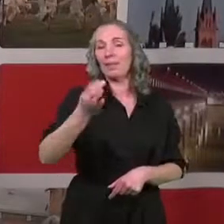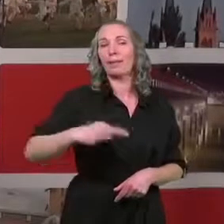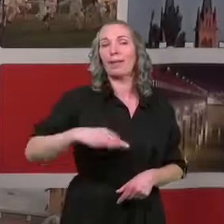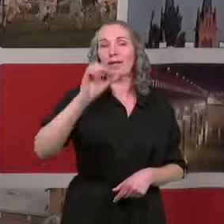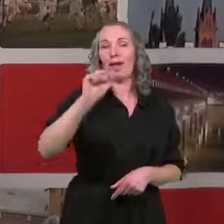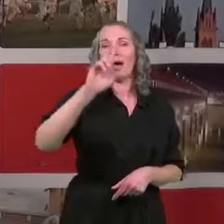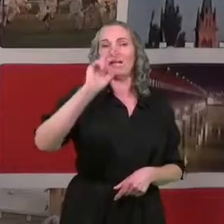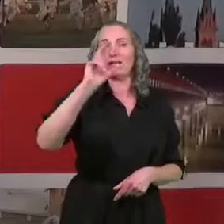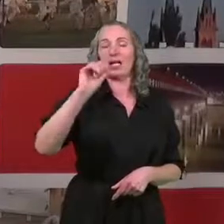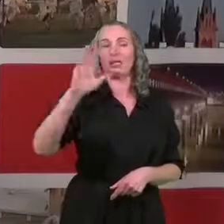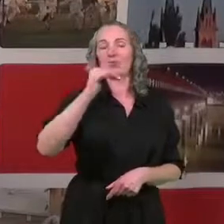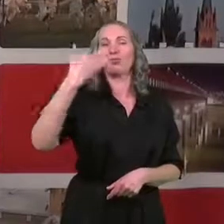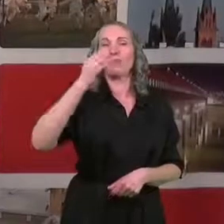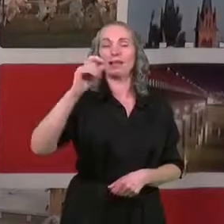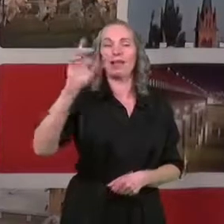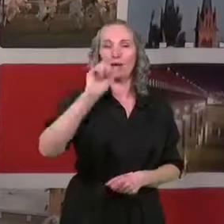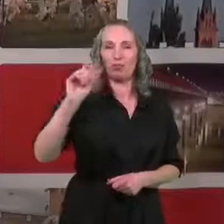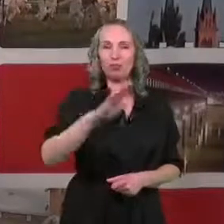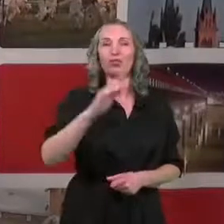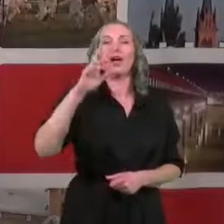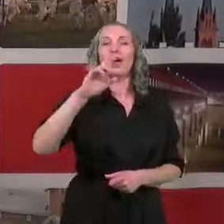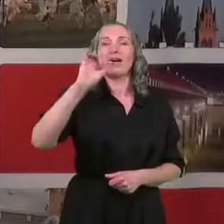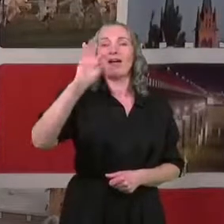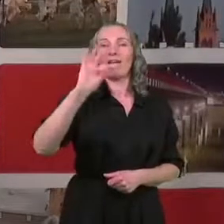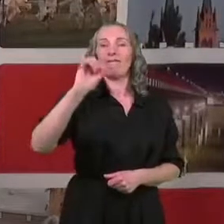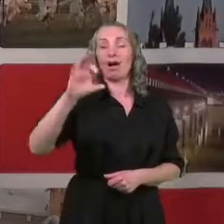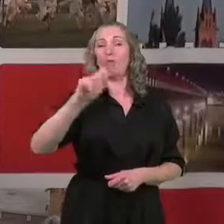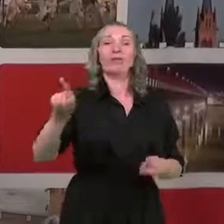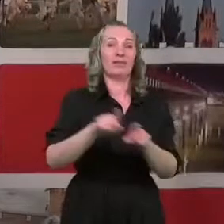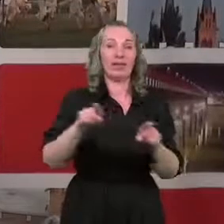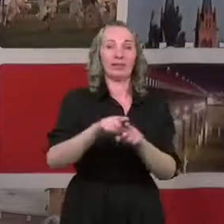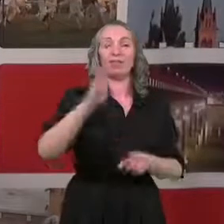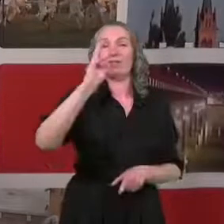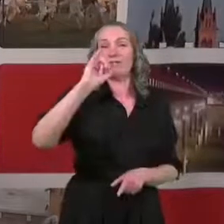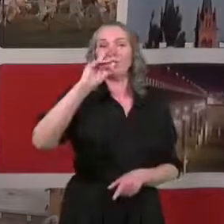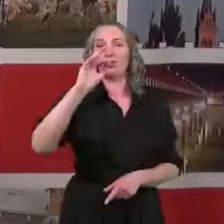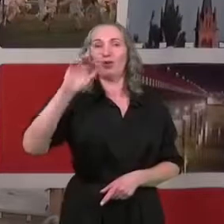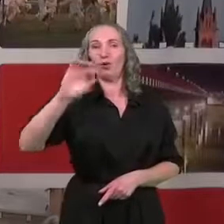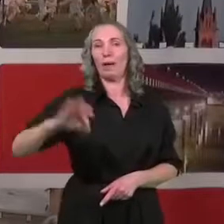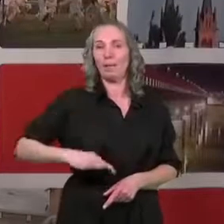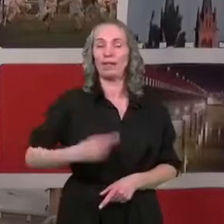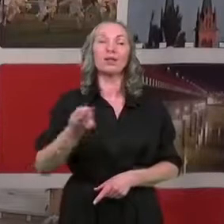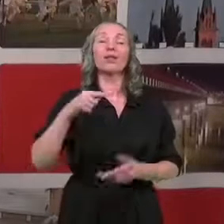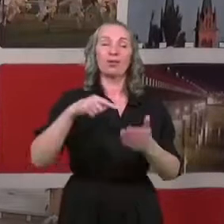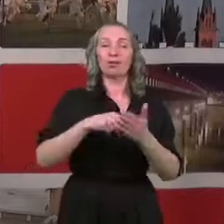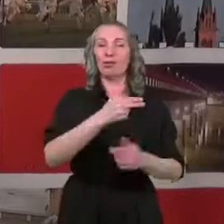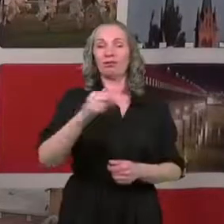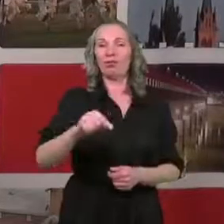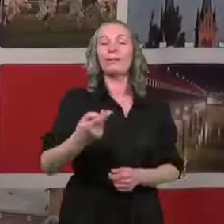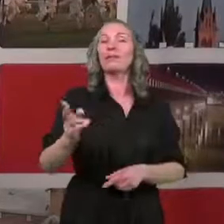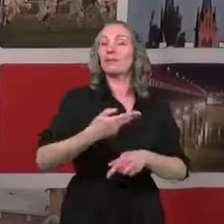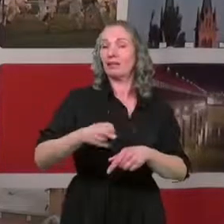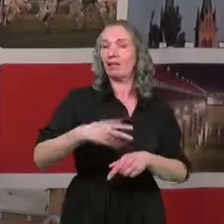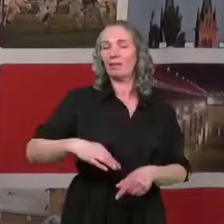Arkadiusza, Mateusza, Rafała. I widzę właśnie, że również Pani Wiktorii. A dotyczą tego, kiedy